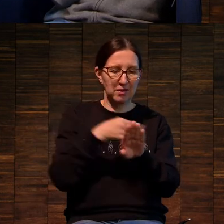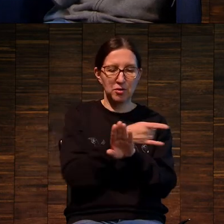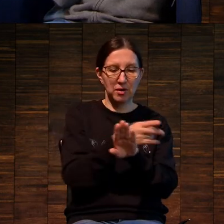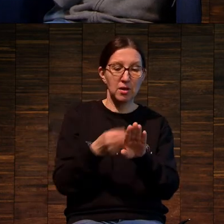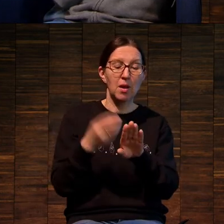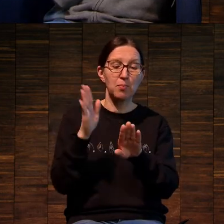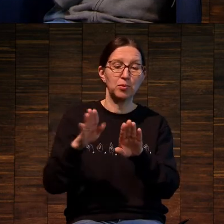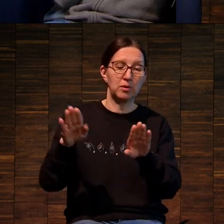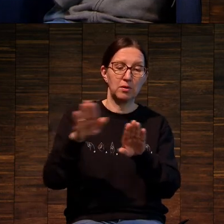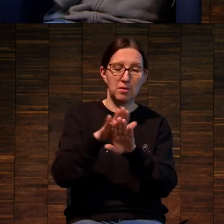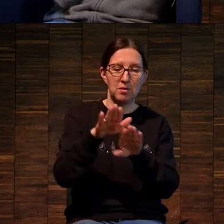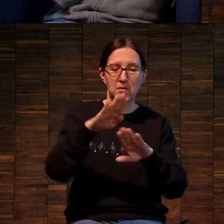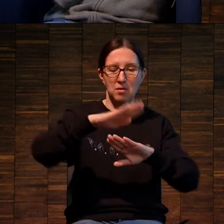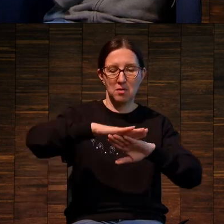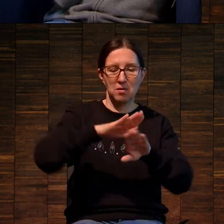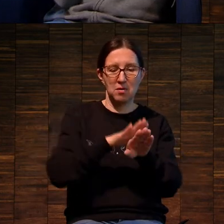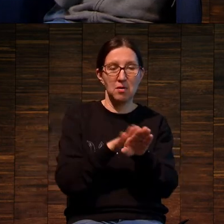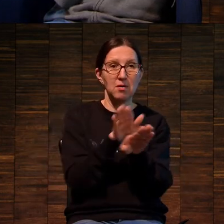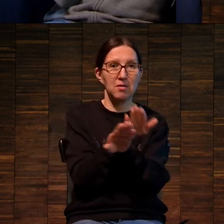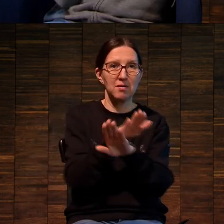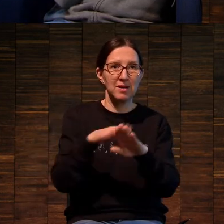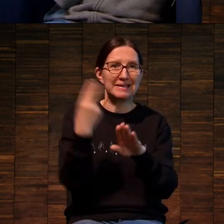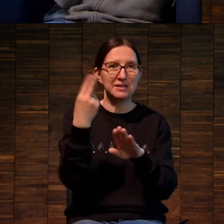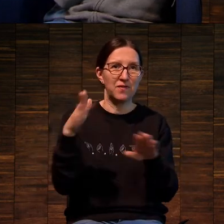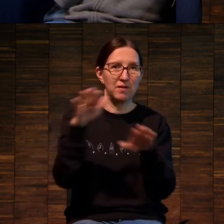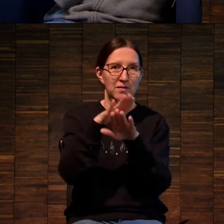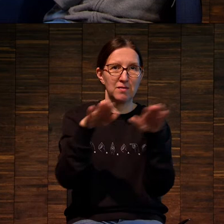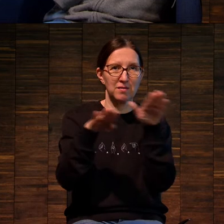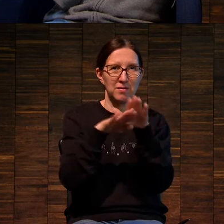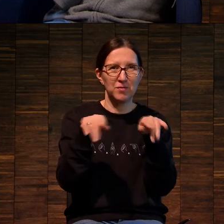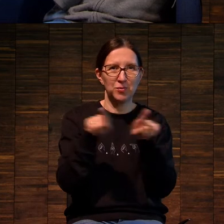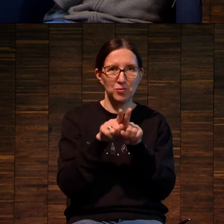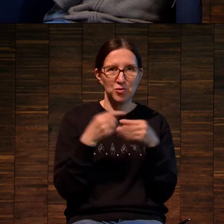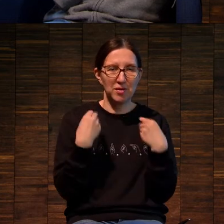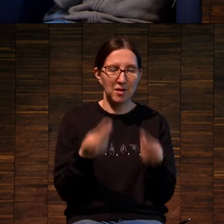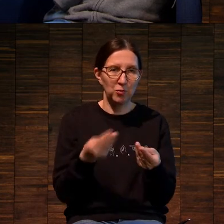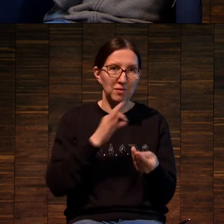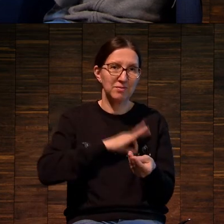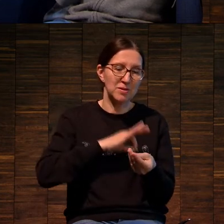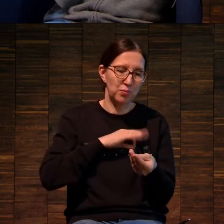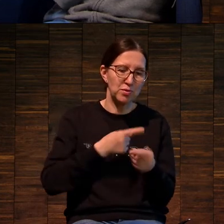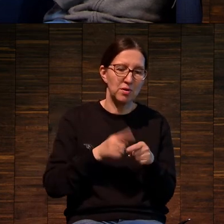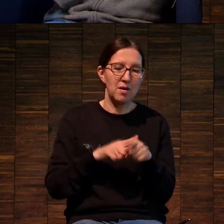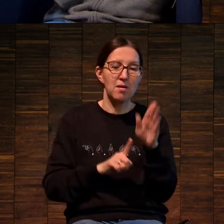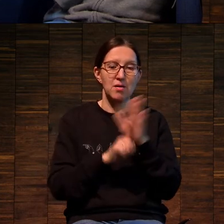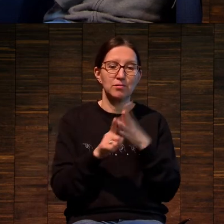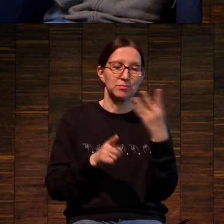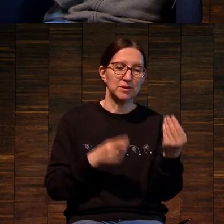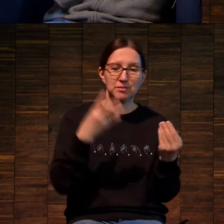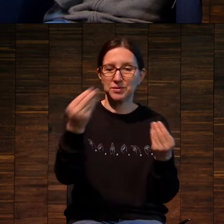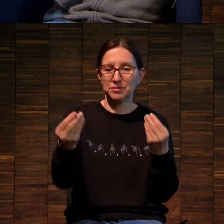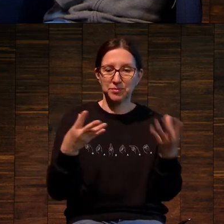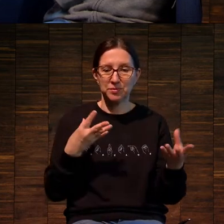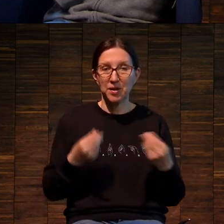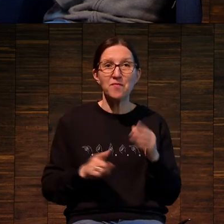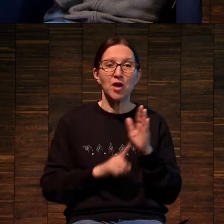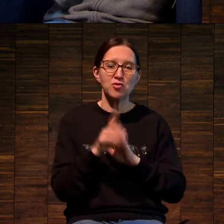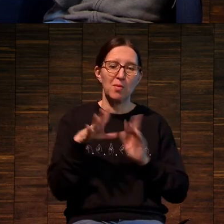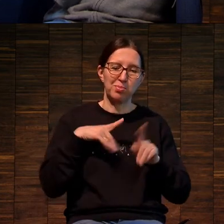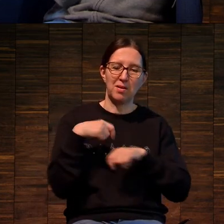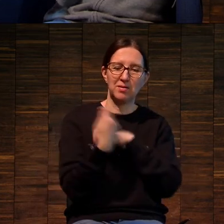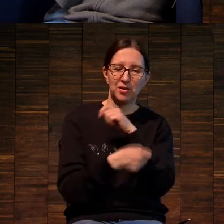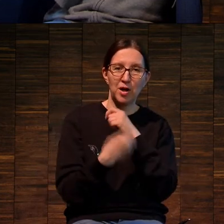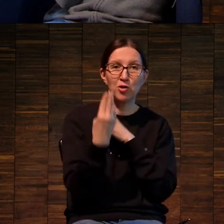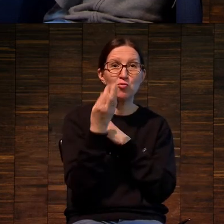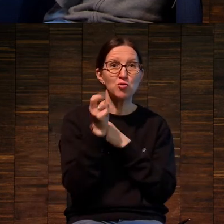волокнами используемого, там изначально использовался шелк, сейчас это полимерное